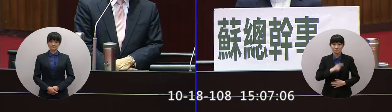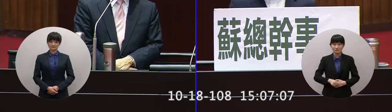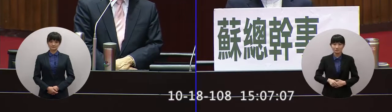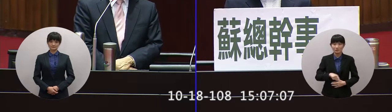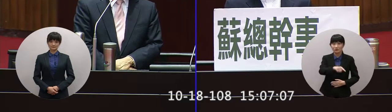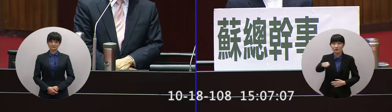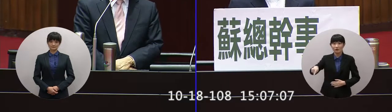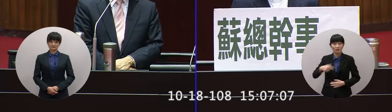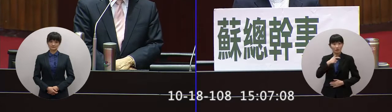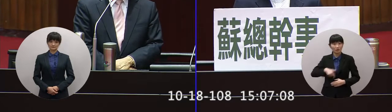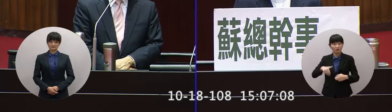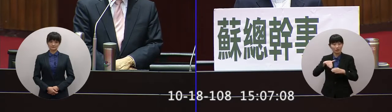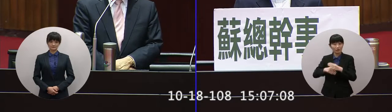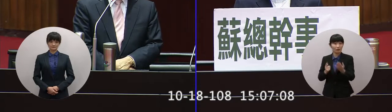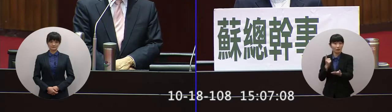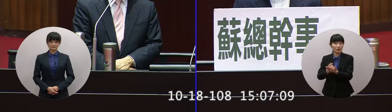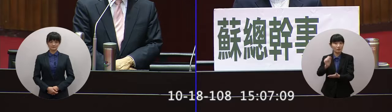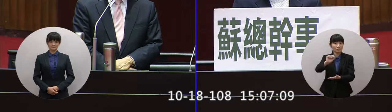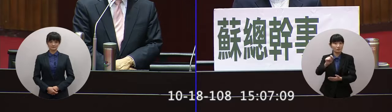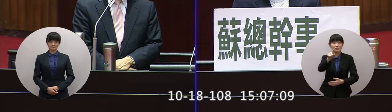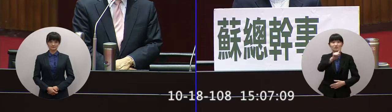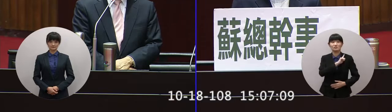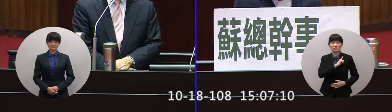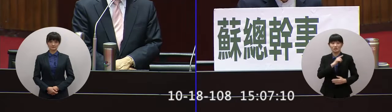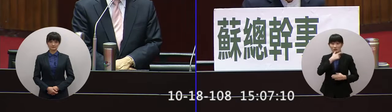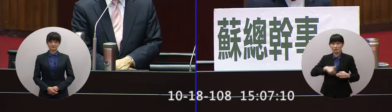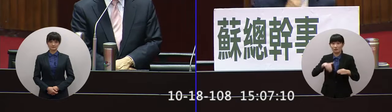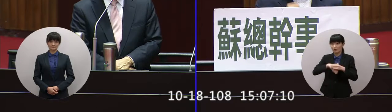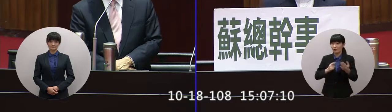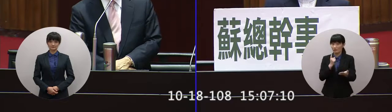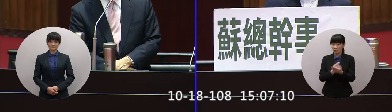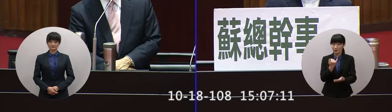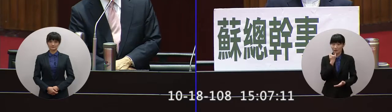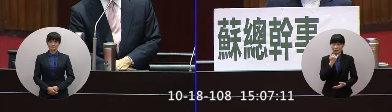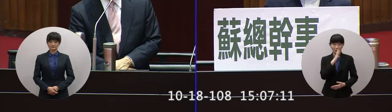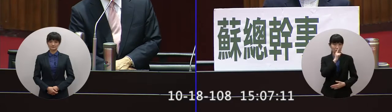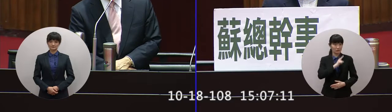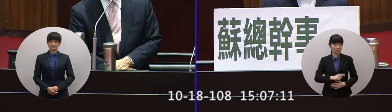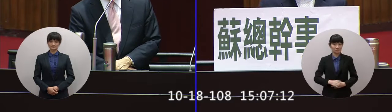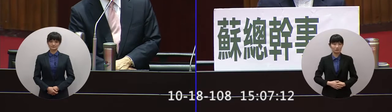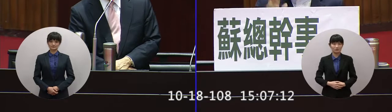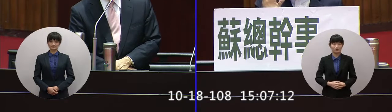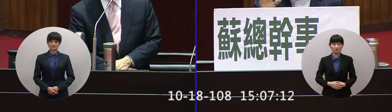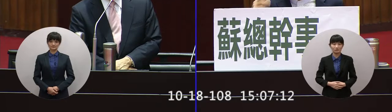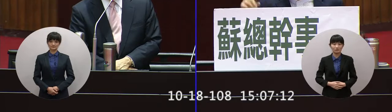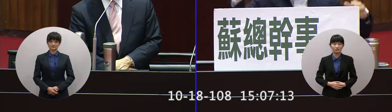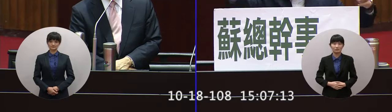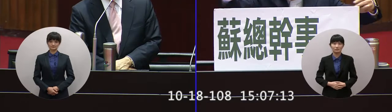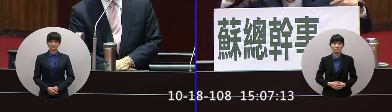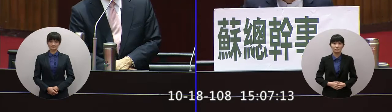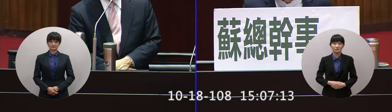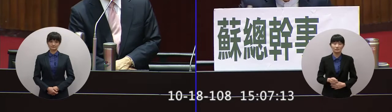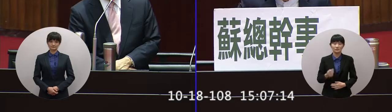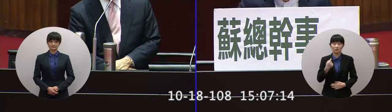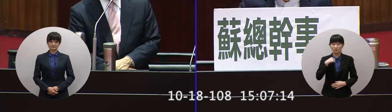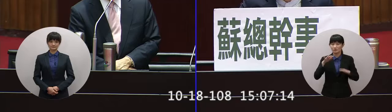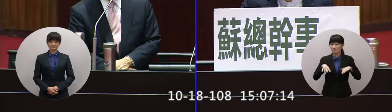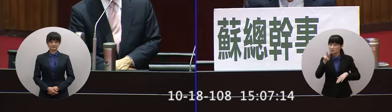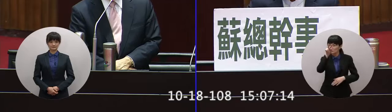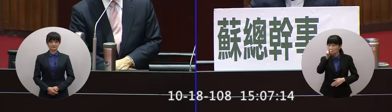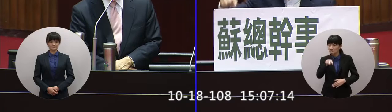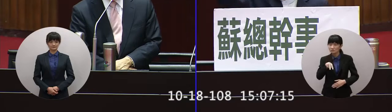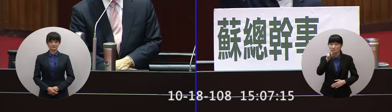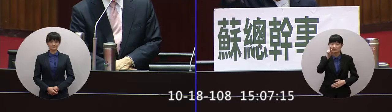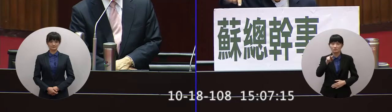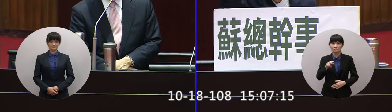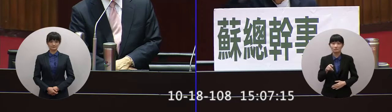帶子參選就可以對不對白人都就這樣你就這樣所以你在我心目中在我心目